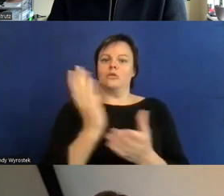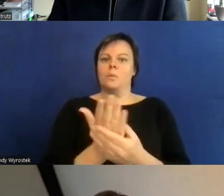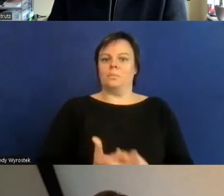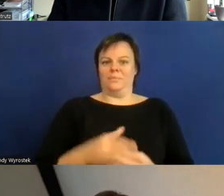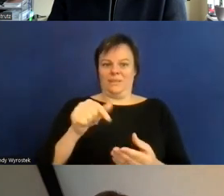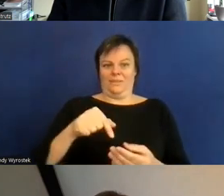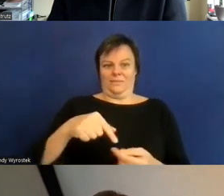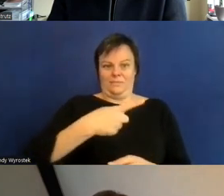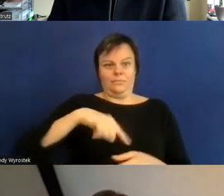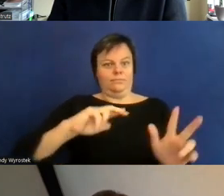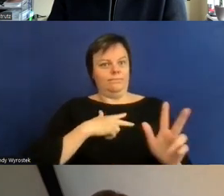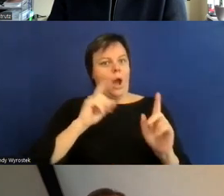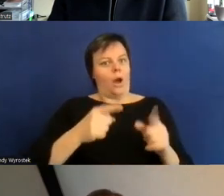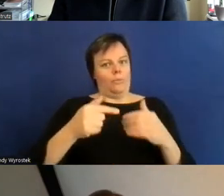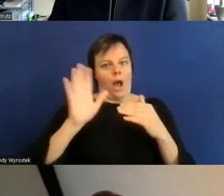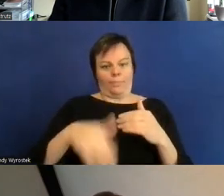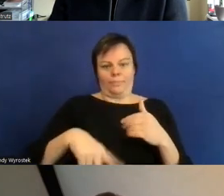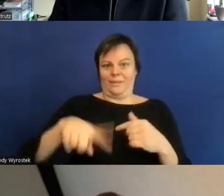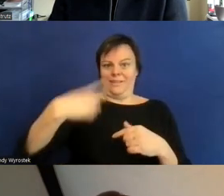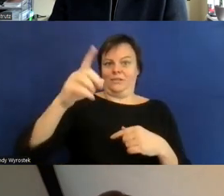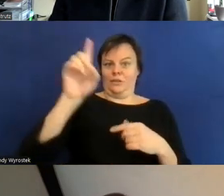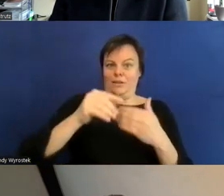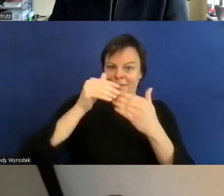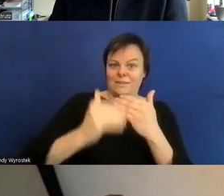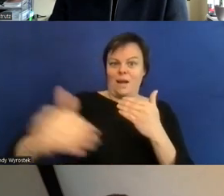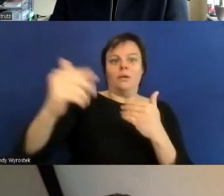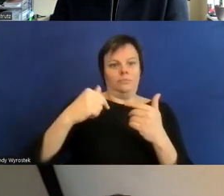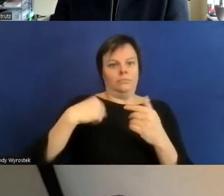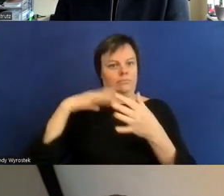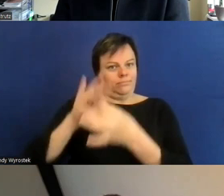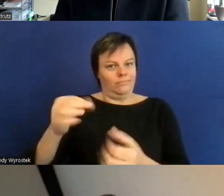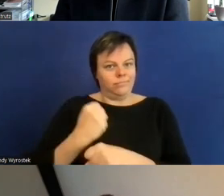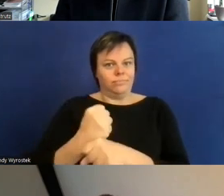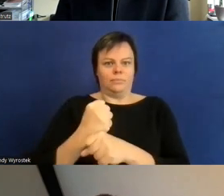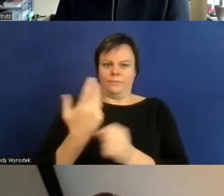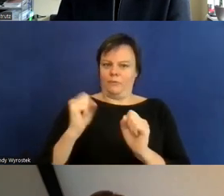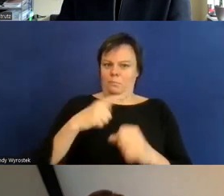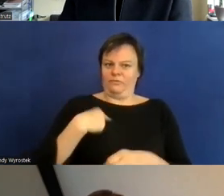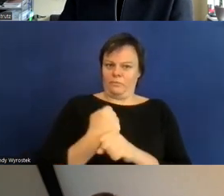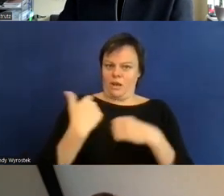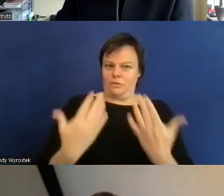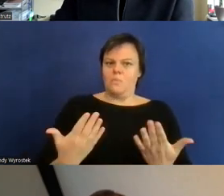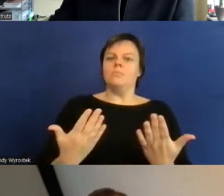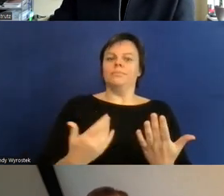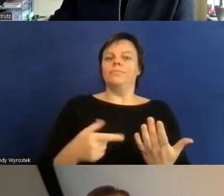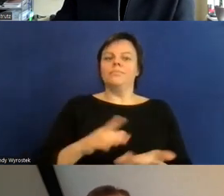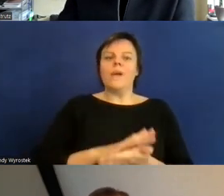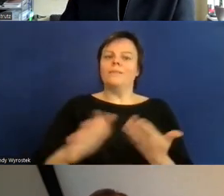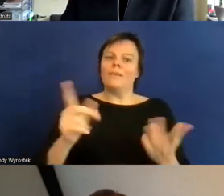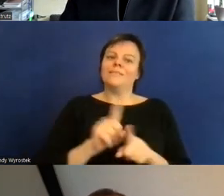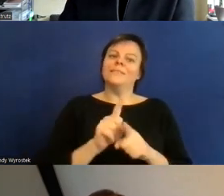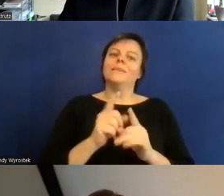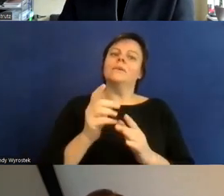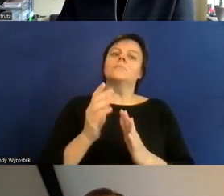werden warum machen wir das das war jetzt einfach der Motivations Vortrag und ich sage öfter einfach nur für mich selber weil ich werde älter